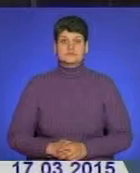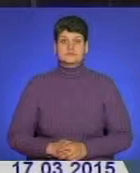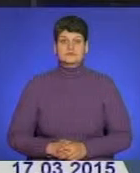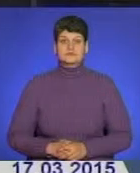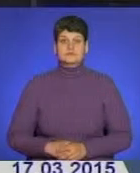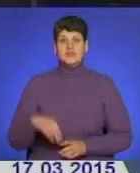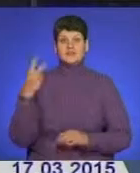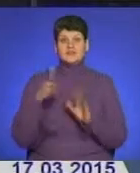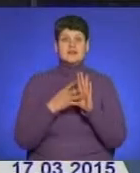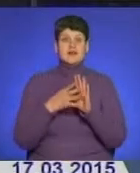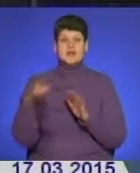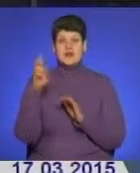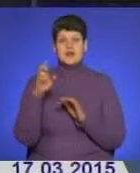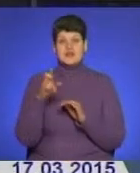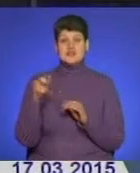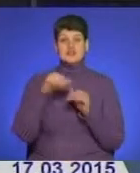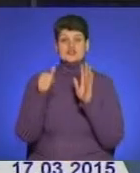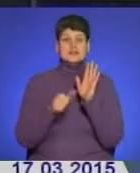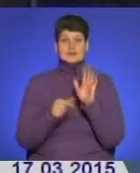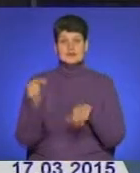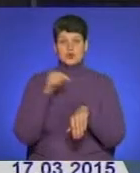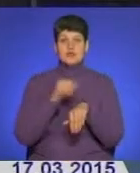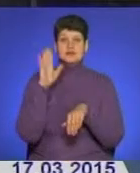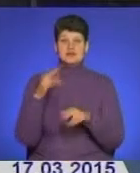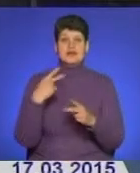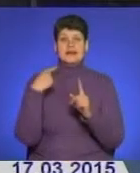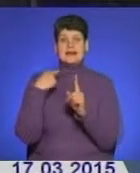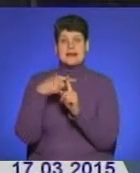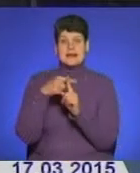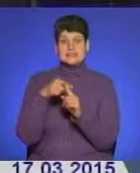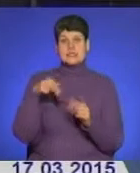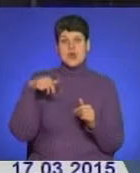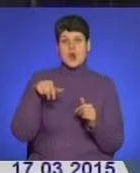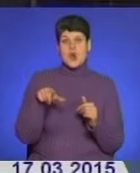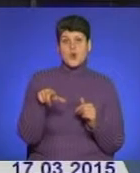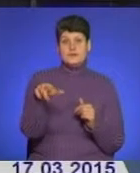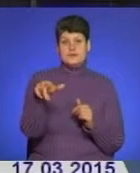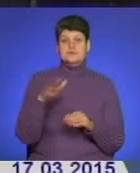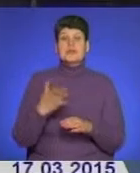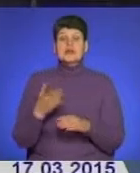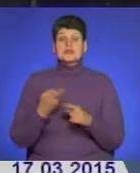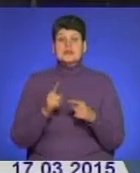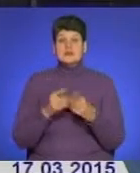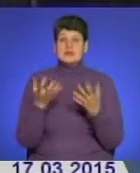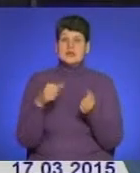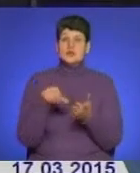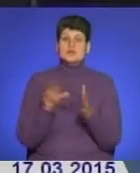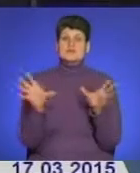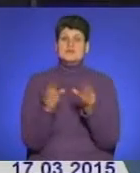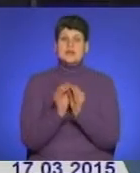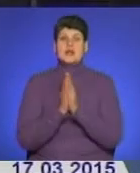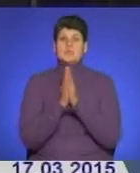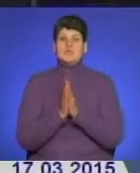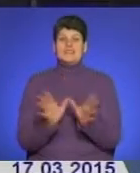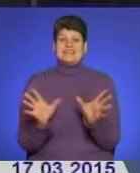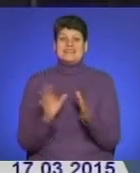29 березня о 16-й годині відбудеться хресна хода вулицями Тернополя. Взяти участь у спільній молитві за мир та